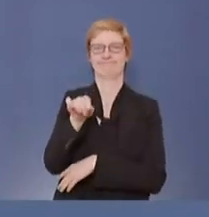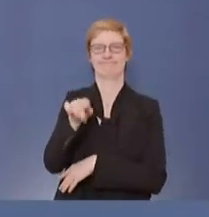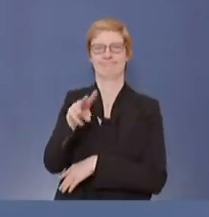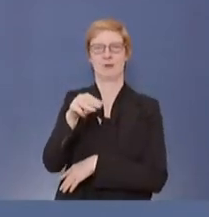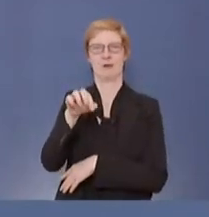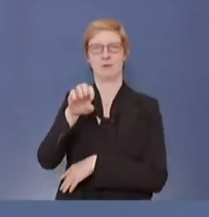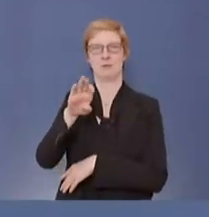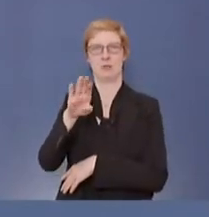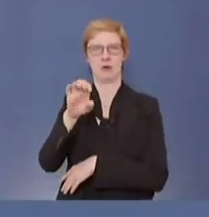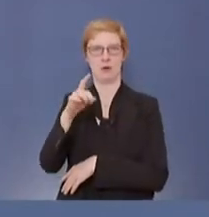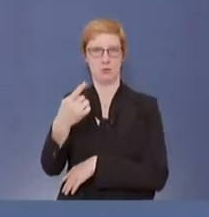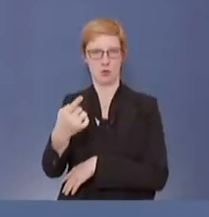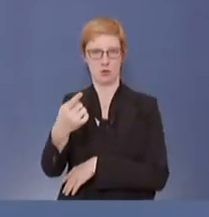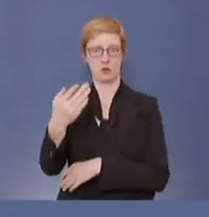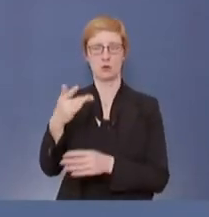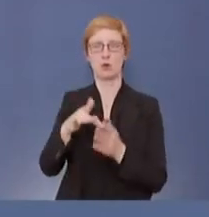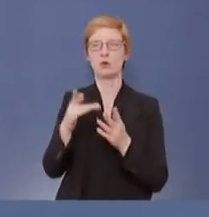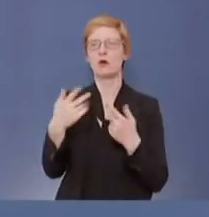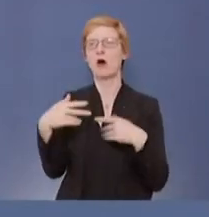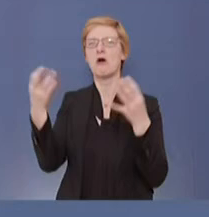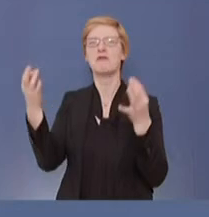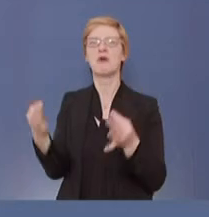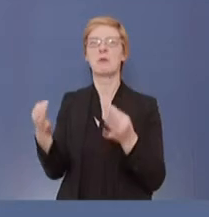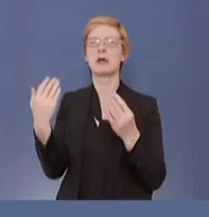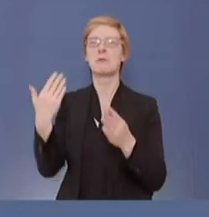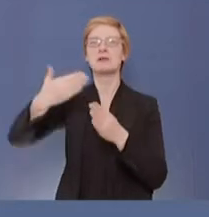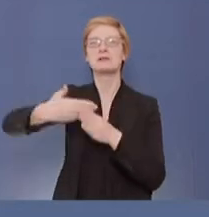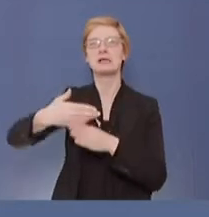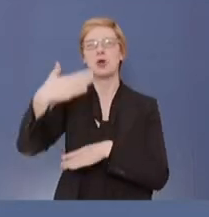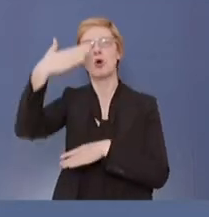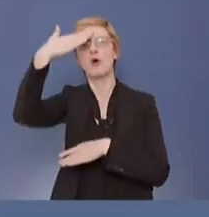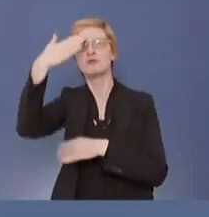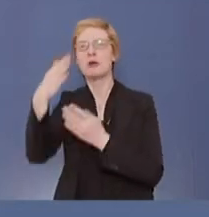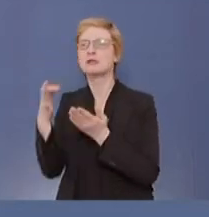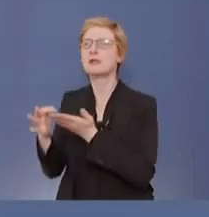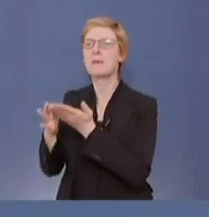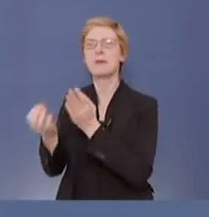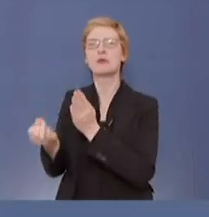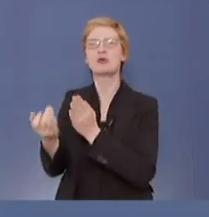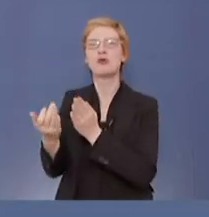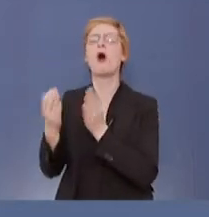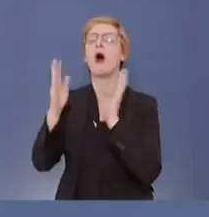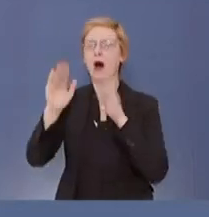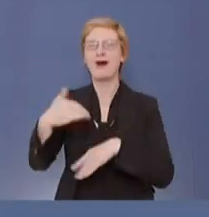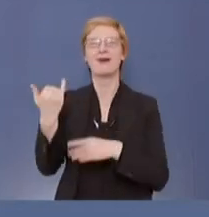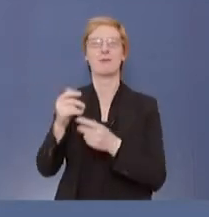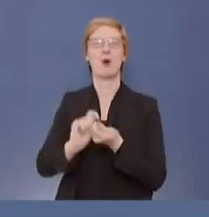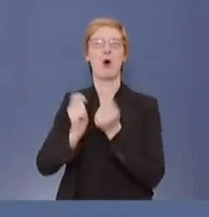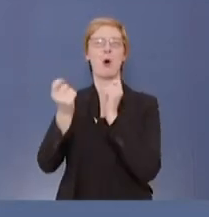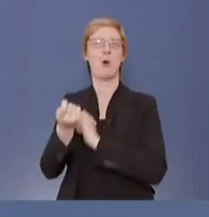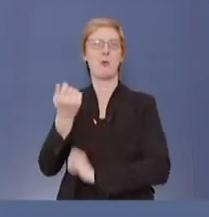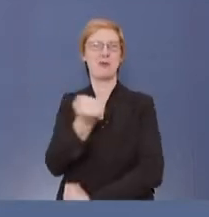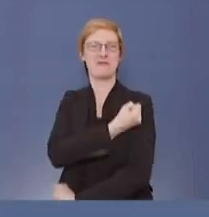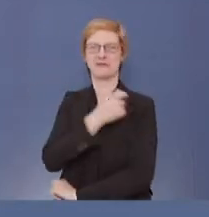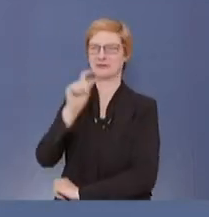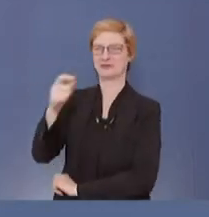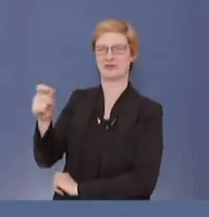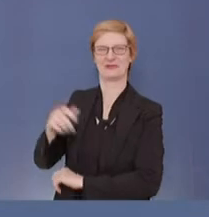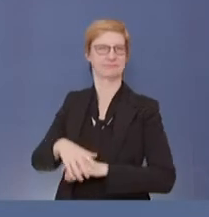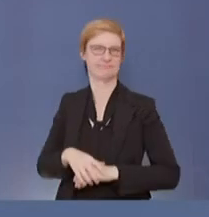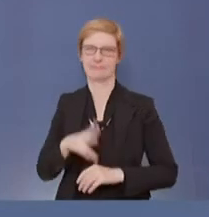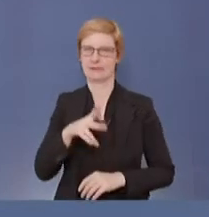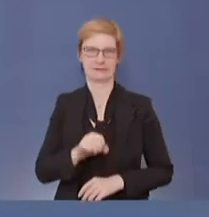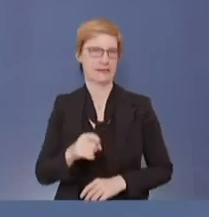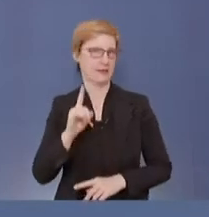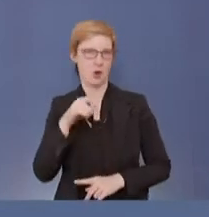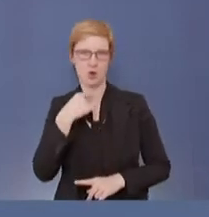weil Sie das nicht in jeder Fabrik machen können, wo bisher Kopfschmerztabletten hergestellt worden sind. Und es stehen auch, das hat ja Herr Sahin sehr schön im Interview gesagt,